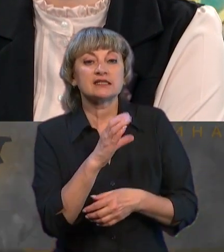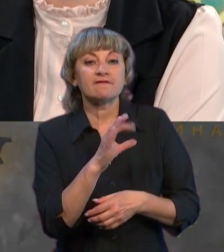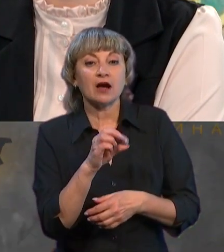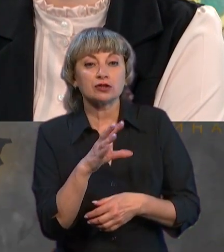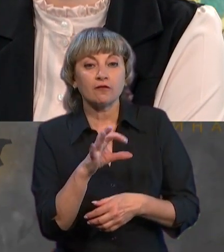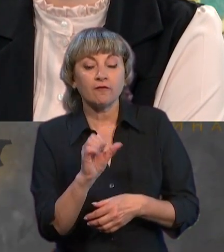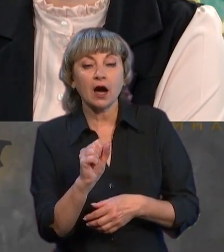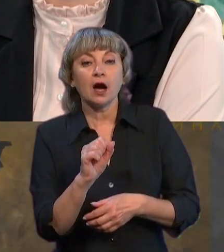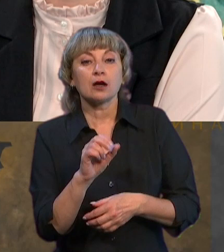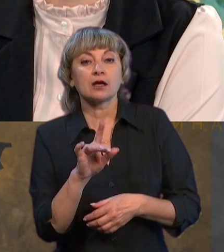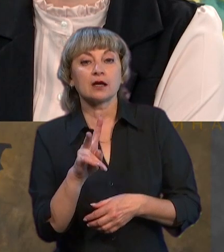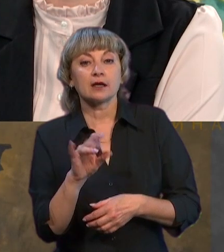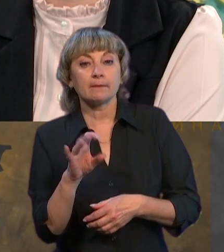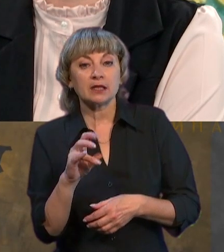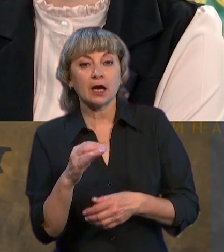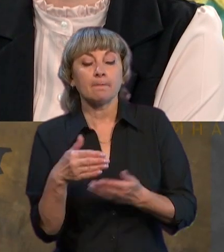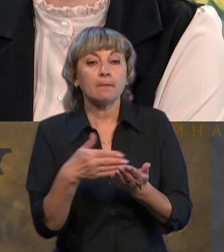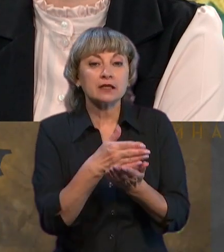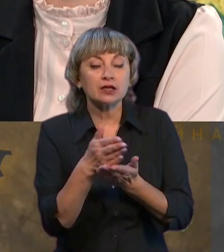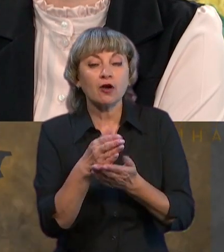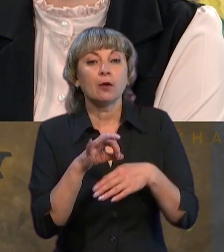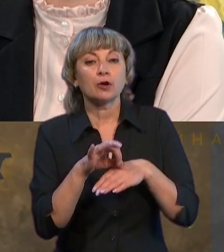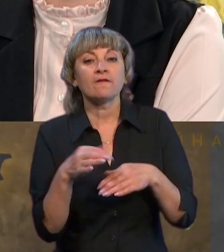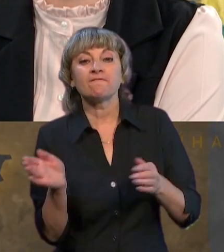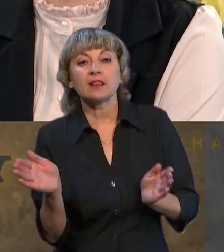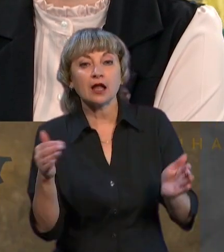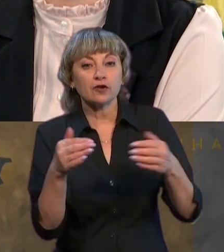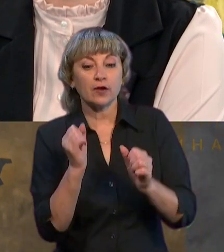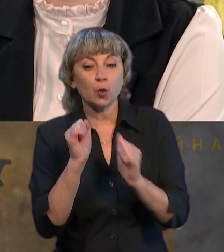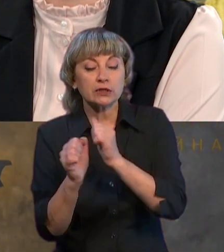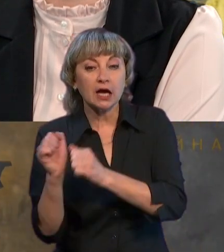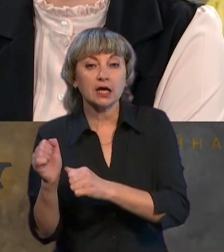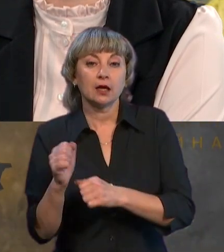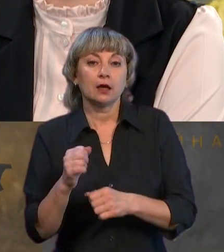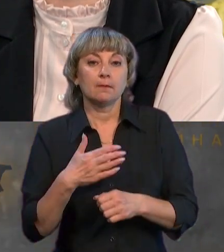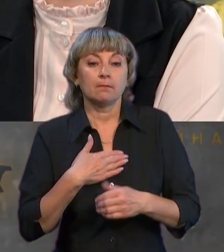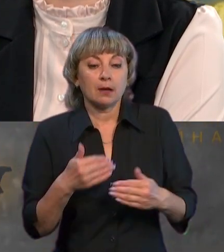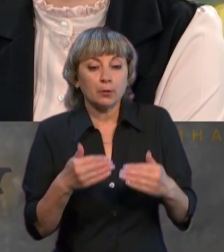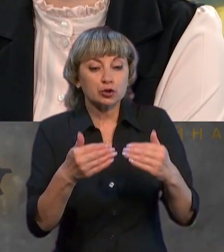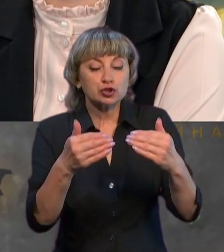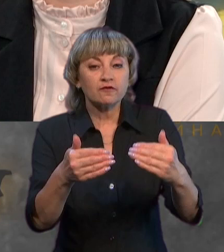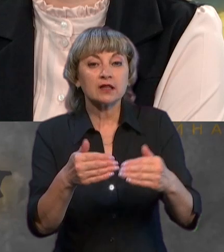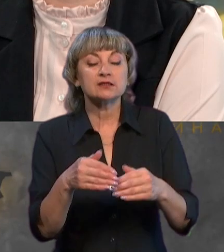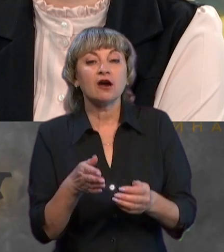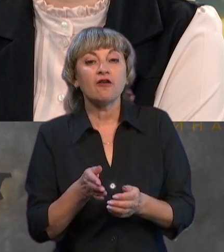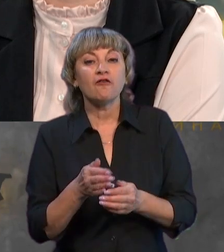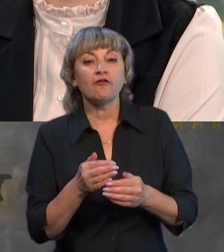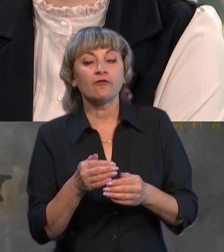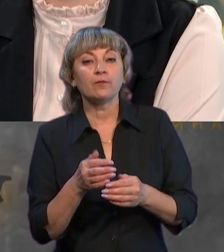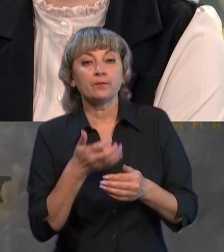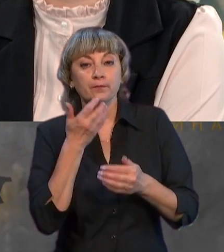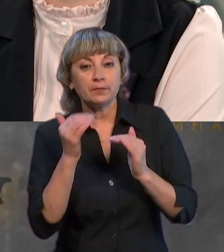сьогодні маневруємо, проводимо флангові удари, в деякій мірі ми просувалися і в бік, і в назад, але